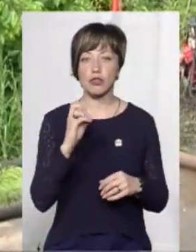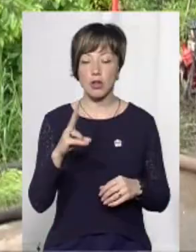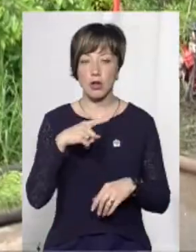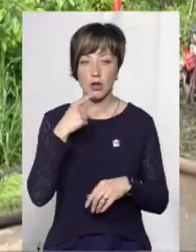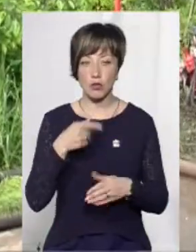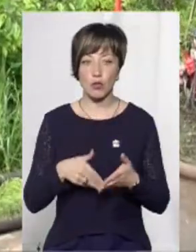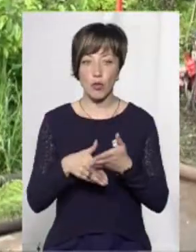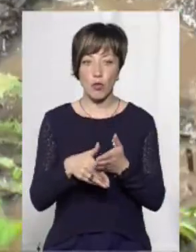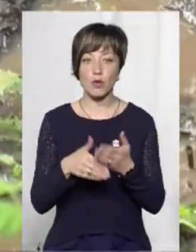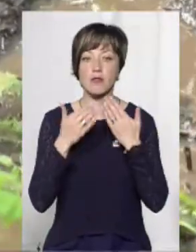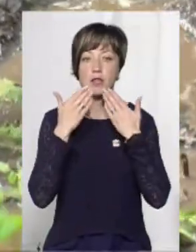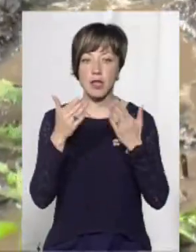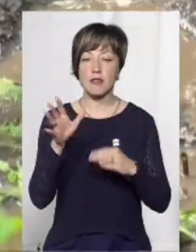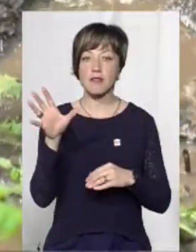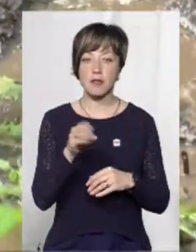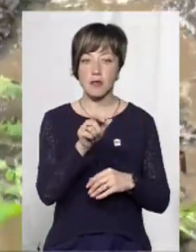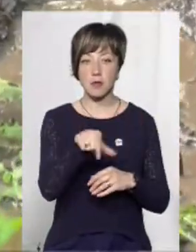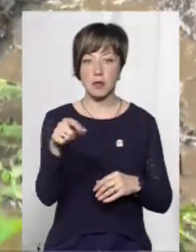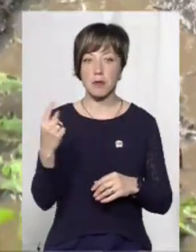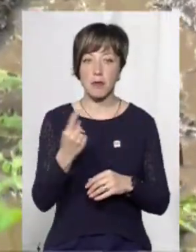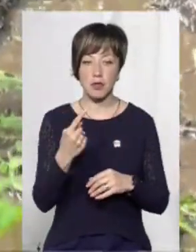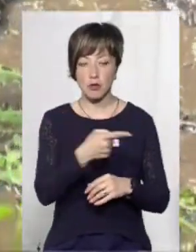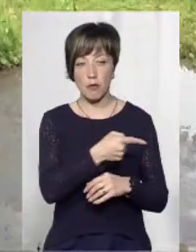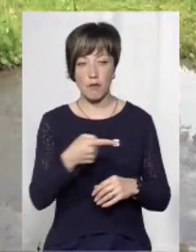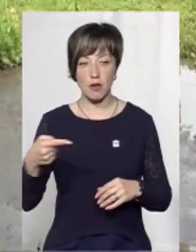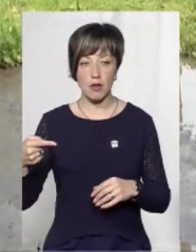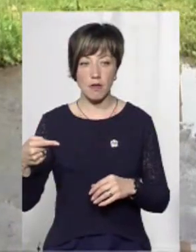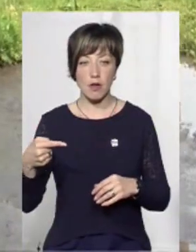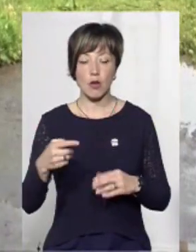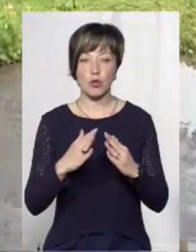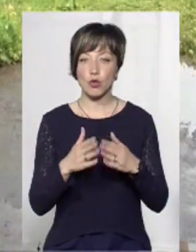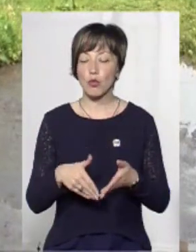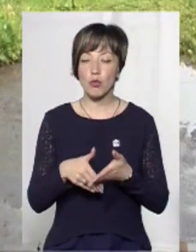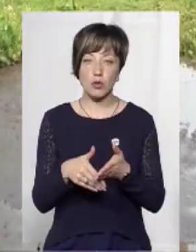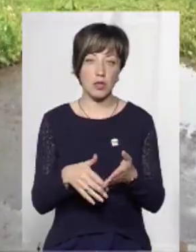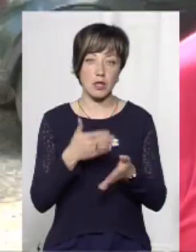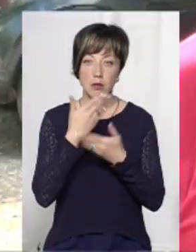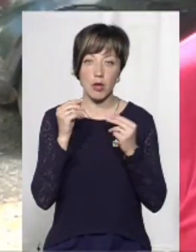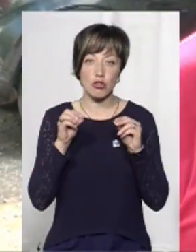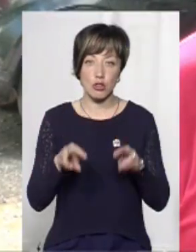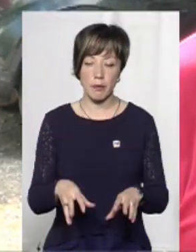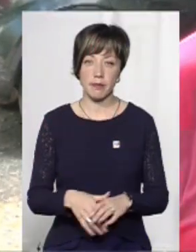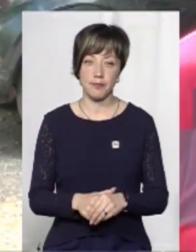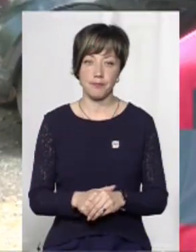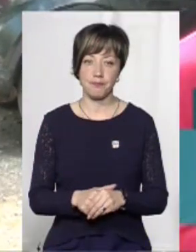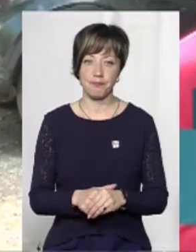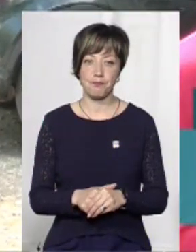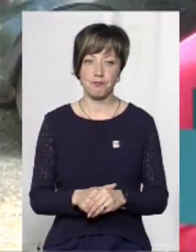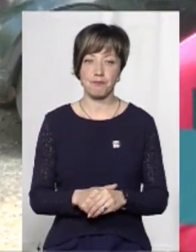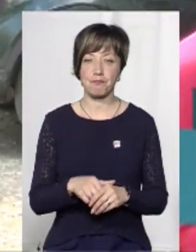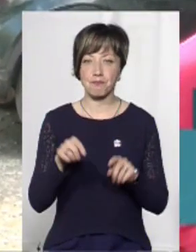каже, по допомогу до нього зверталися всі мешканці перших поверхів будинків, та допомогти їм комунальник немає чим. На самому